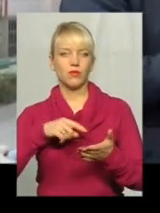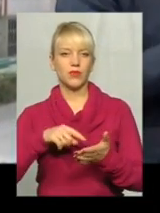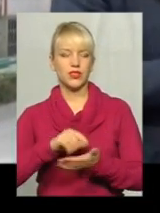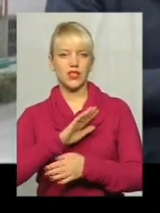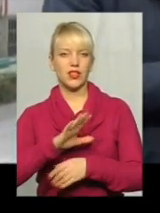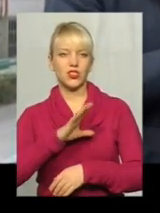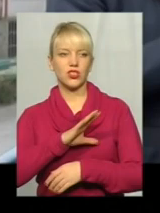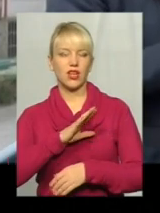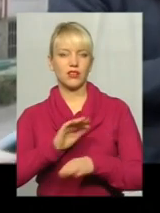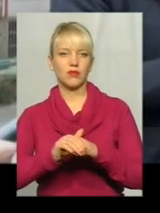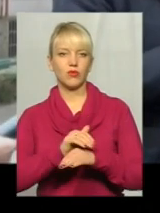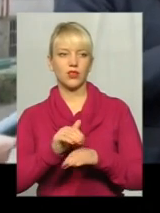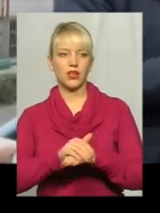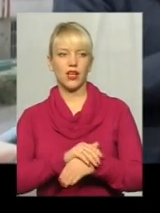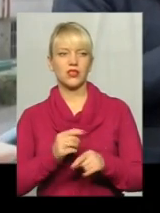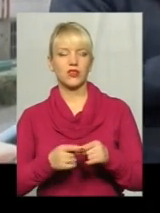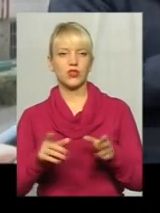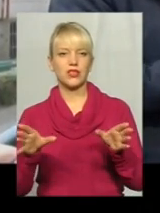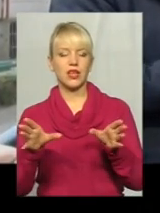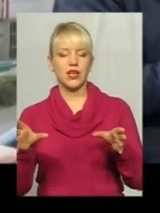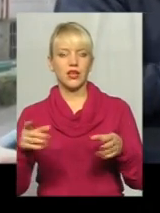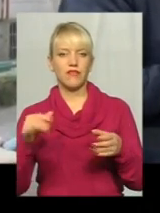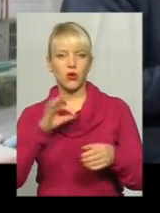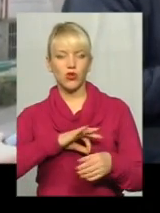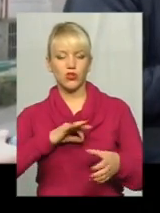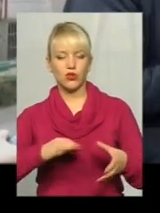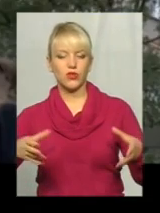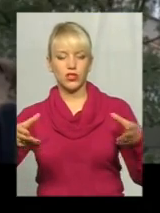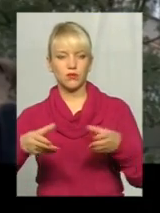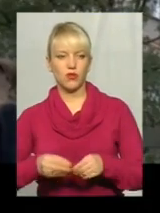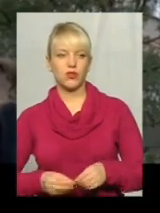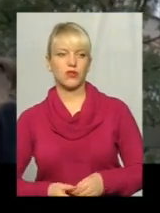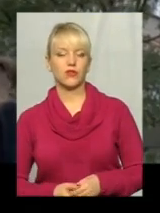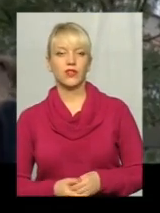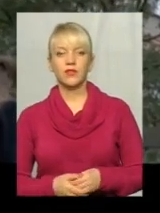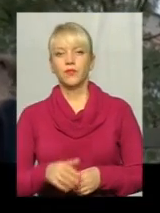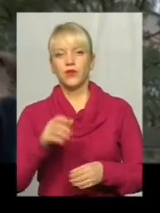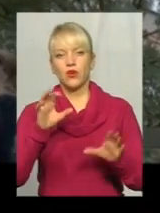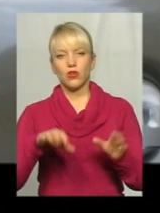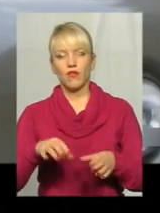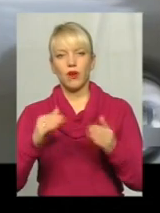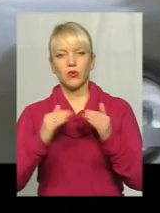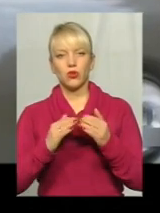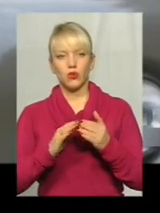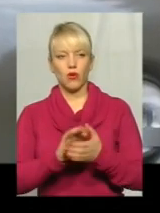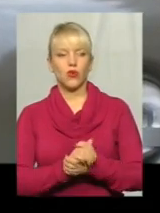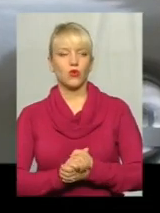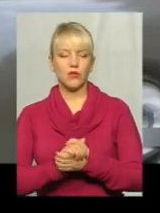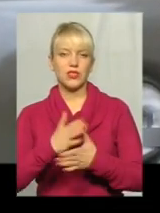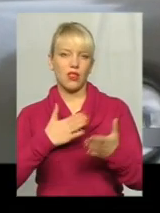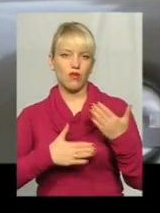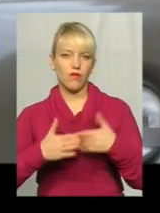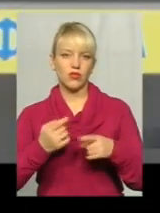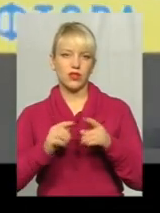чекайте, будь ласка, 100% фінансування, тому що це велика черга все одно. Голова будинкового комітету задоволена програмою.